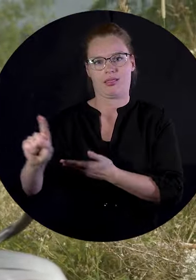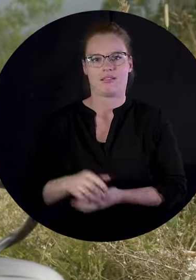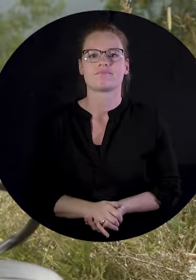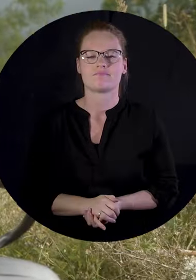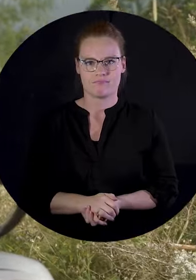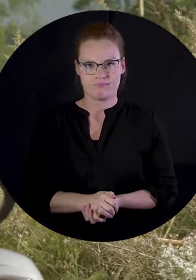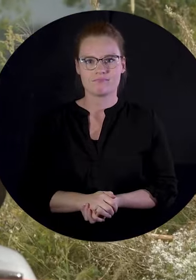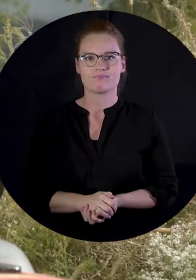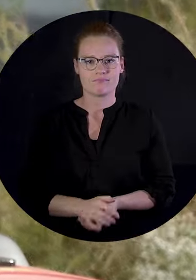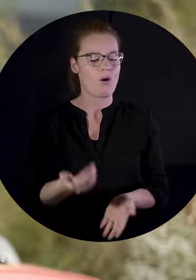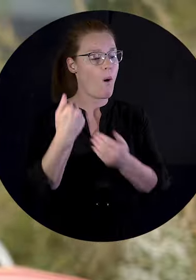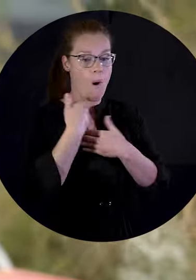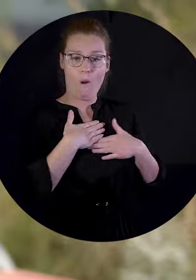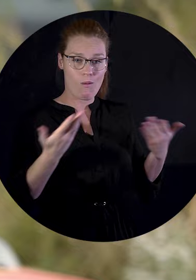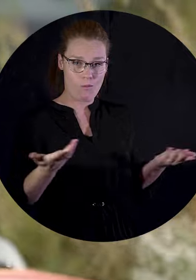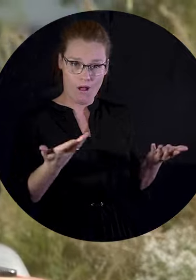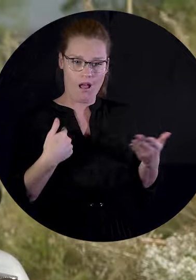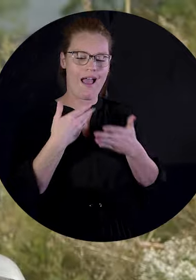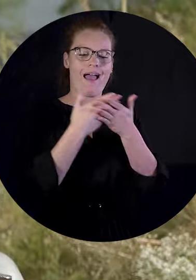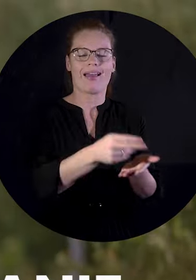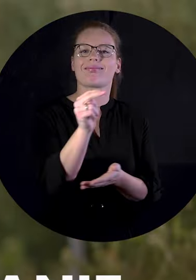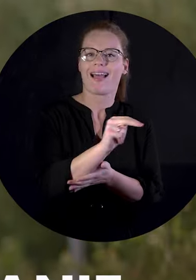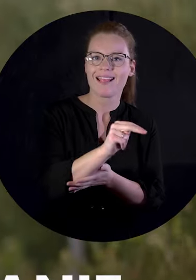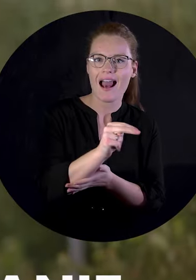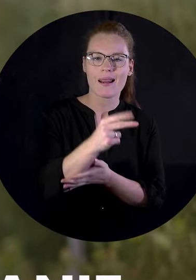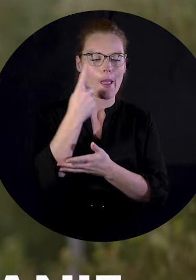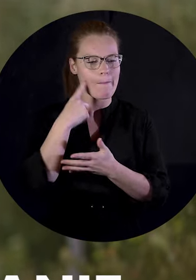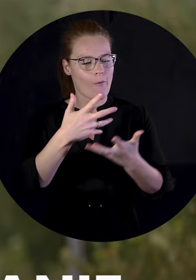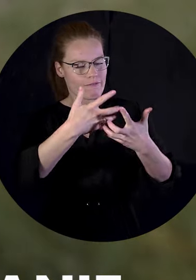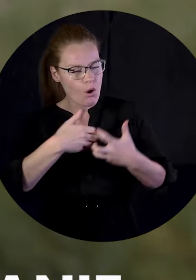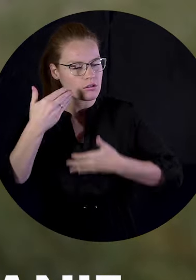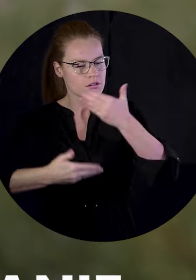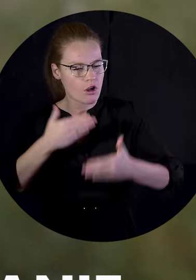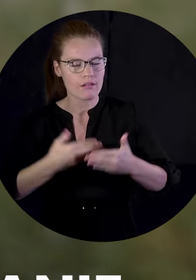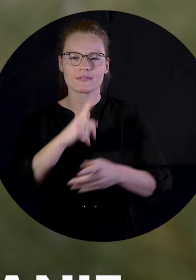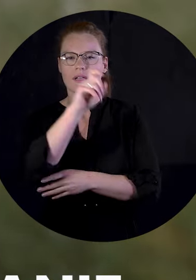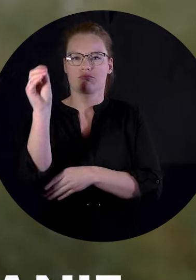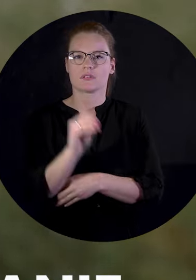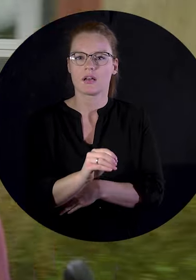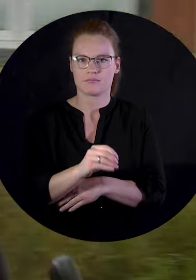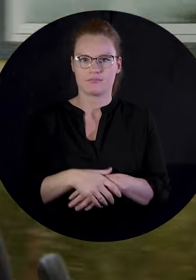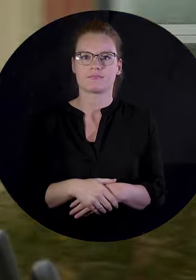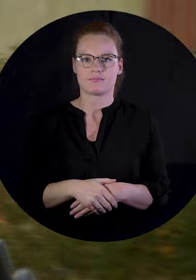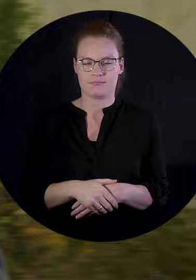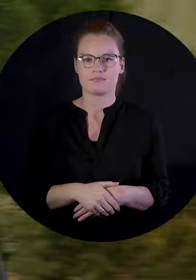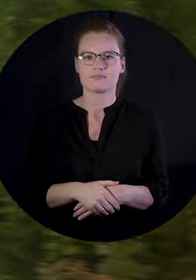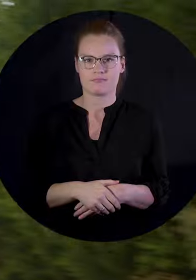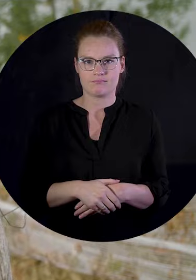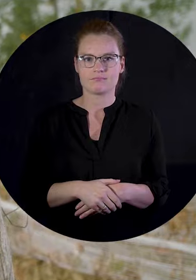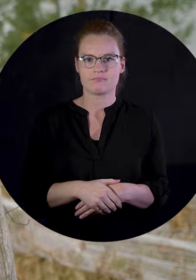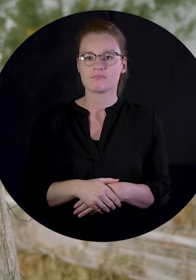support tous les jours de la semaine. Mon rôle, c'est d'aider Nathalie à être le plus fonctionnelle possible pour qu'elle parvienne à